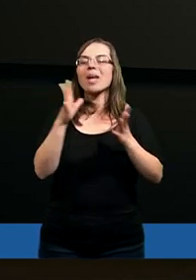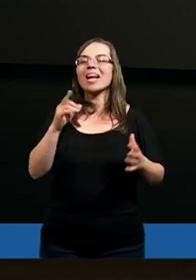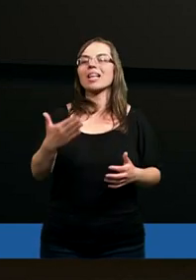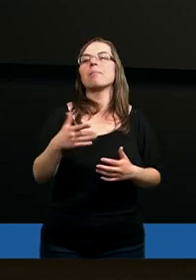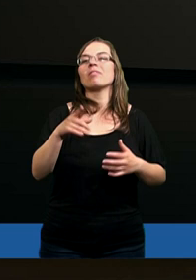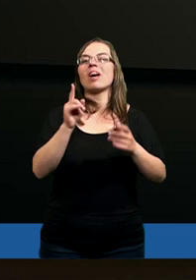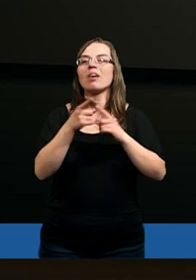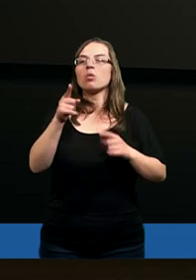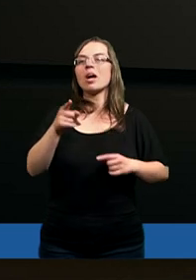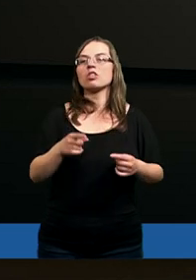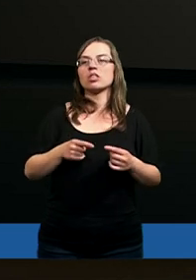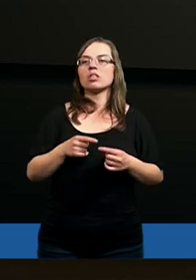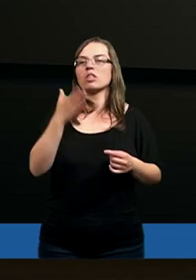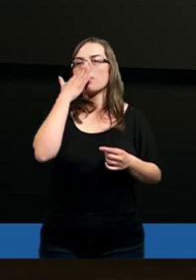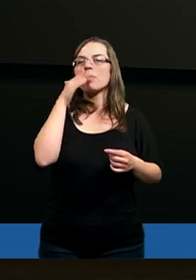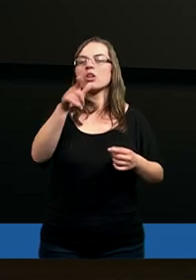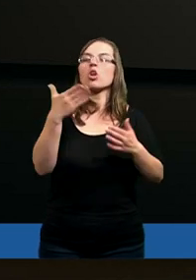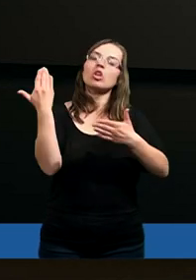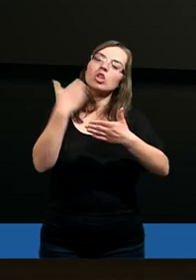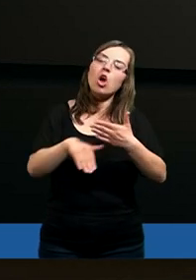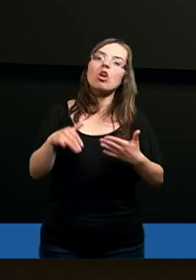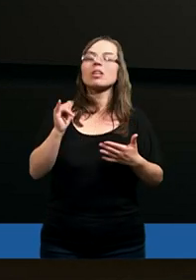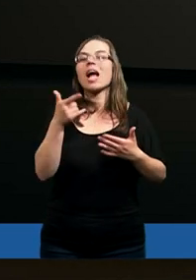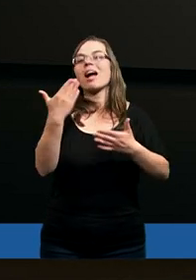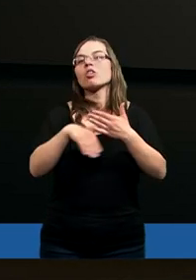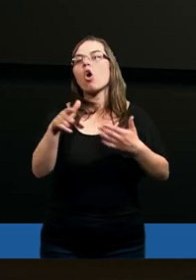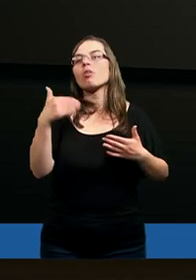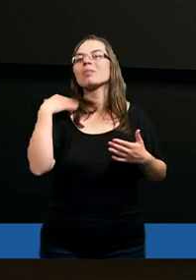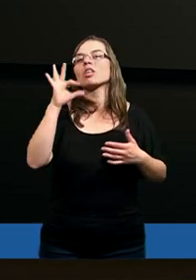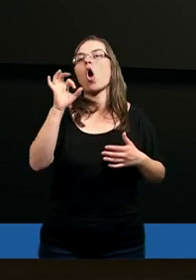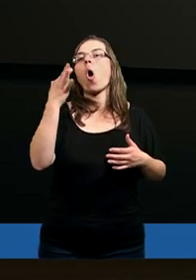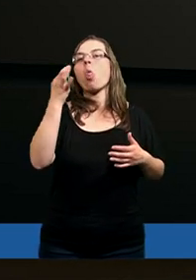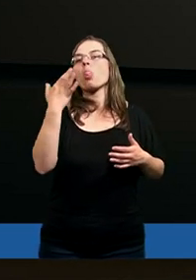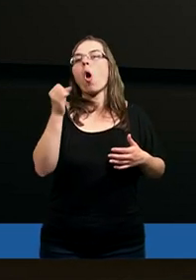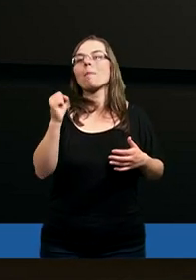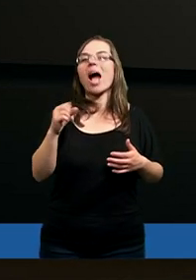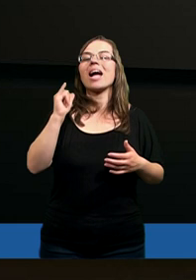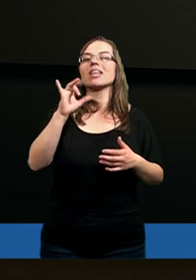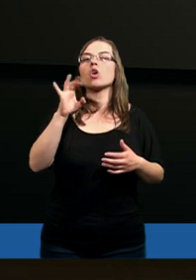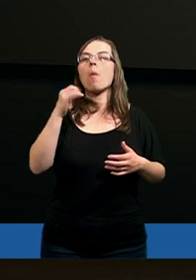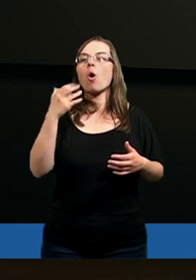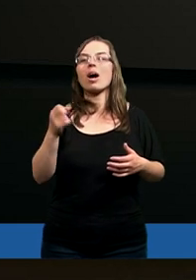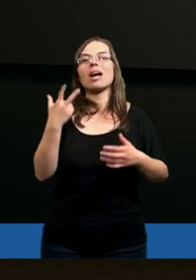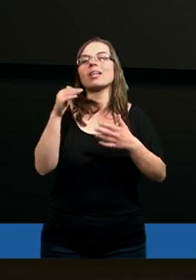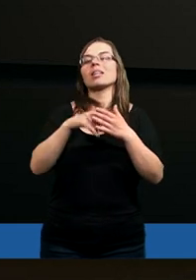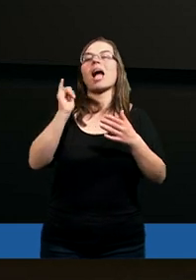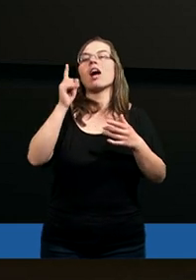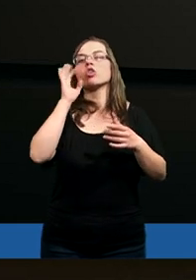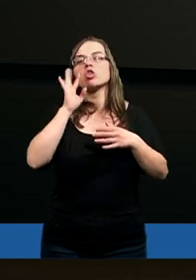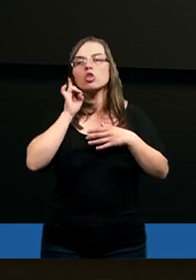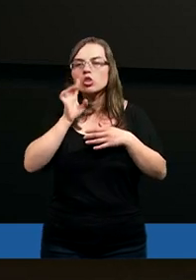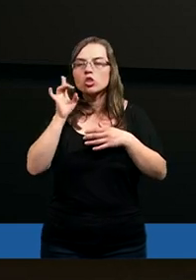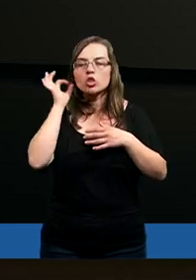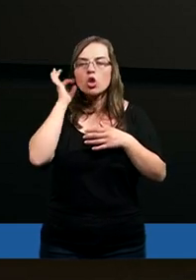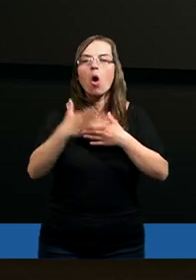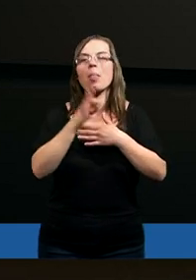zatrzymajmy, wiecie, bo on nie skończył tak jak mieszkańcy Sodomy i Gomory, nie skończył tak, jak jego